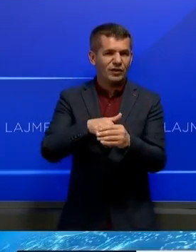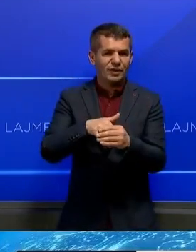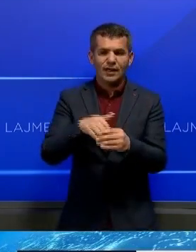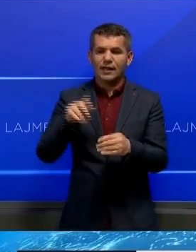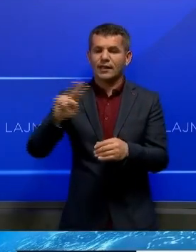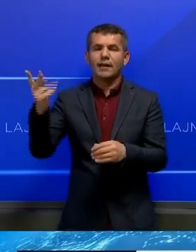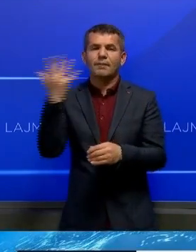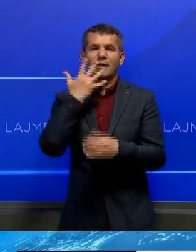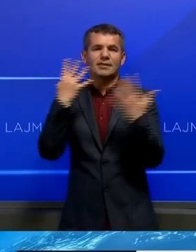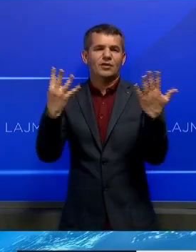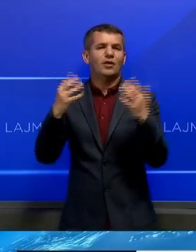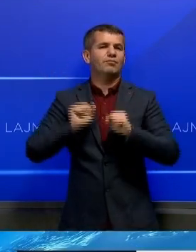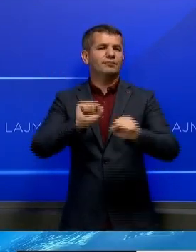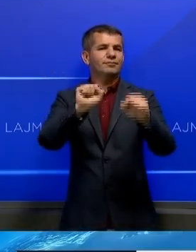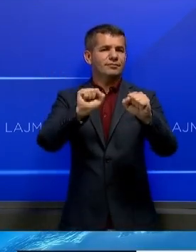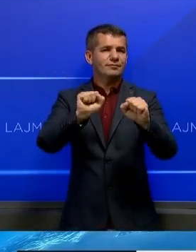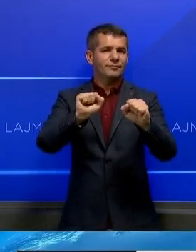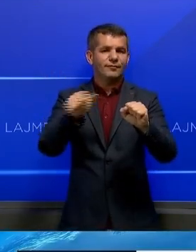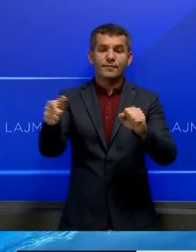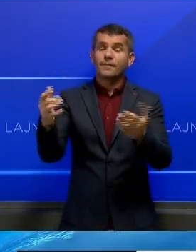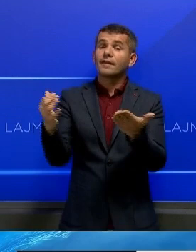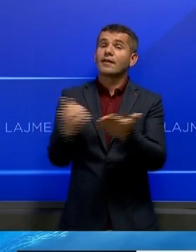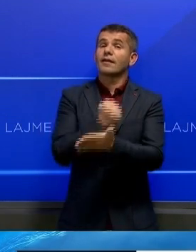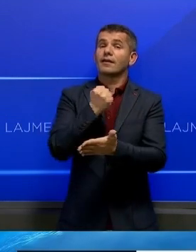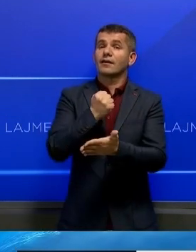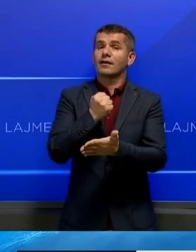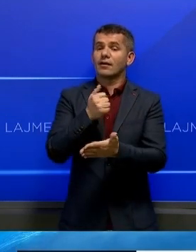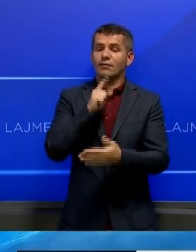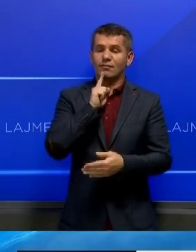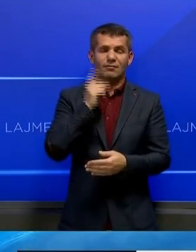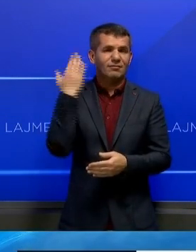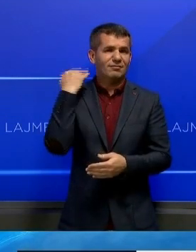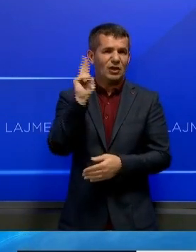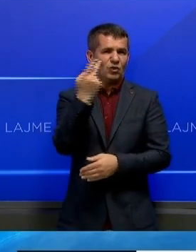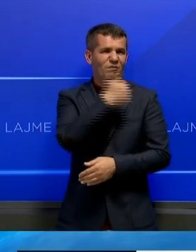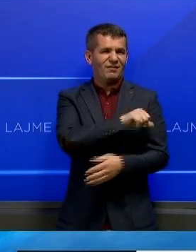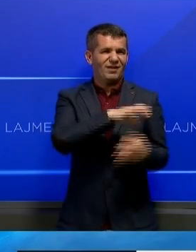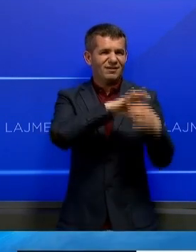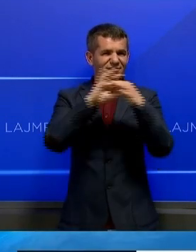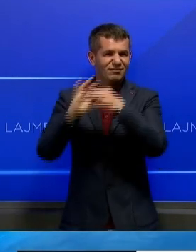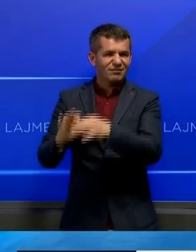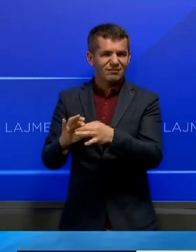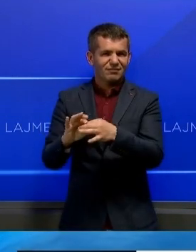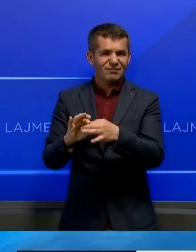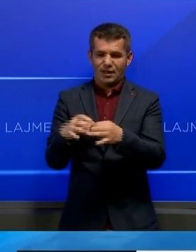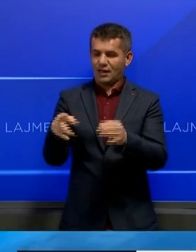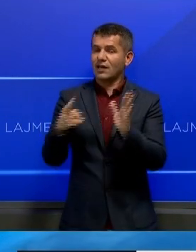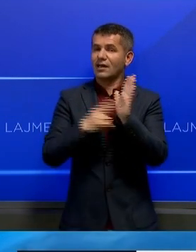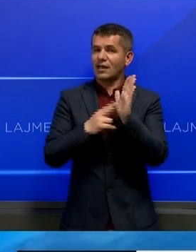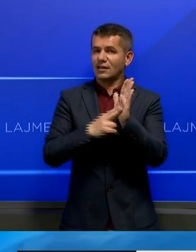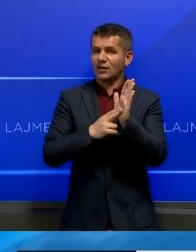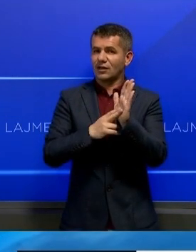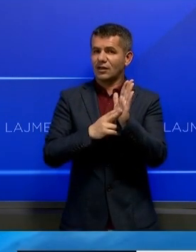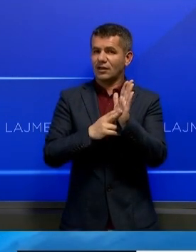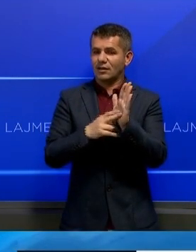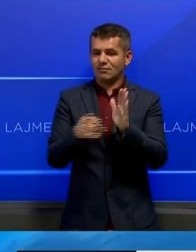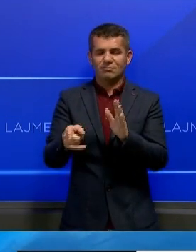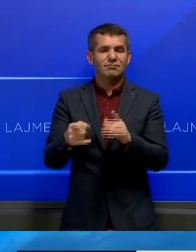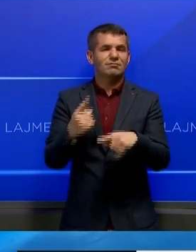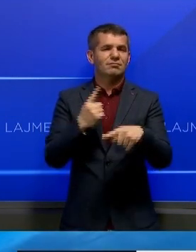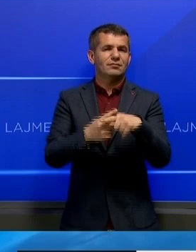59. Fitori ati përfundo një kontrol 12 vjeqar të pushtetit nga ish kryeministri Benjamin